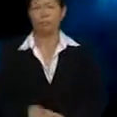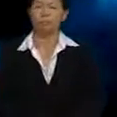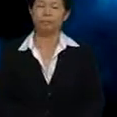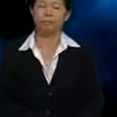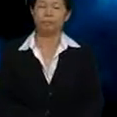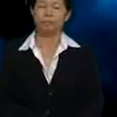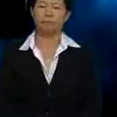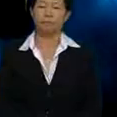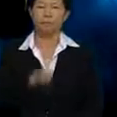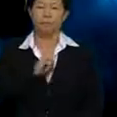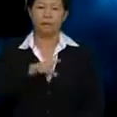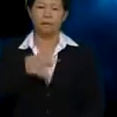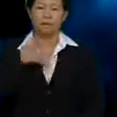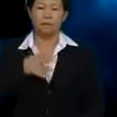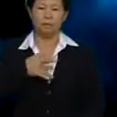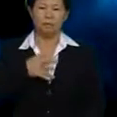Saya rasa